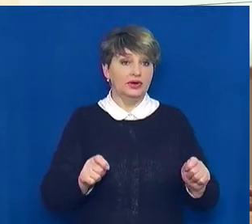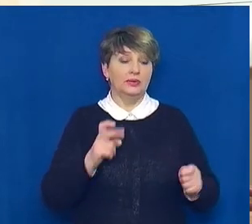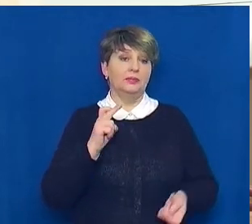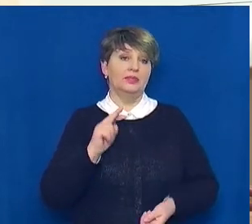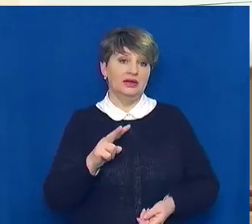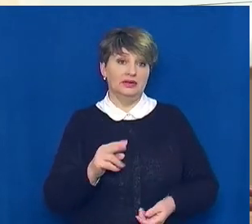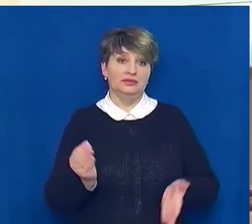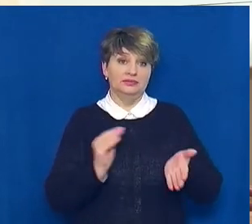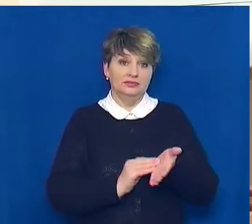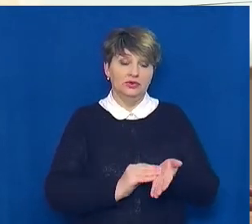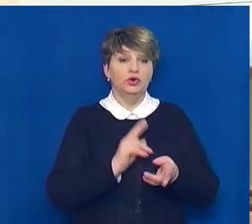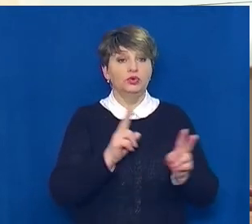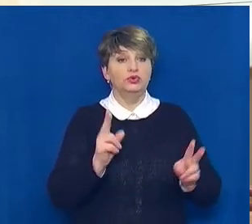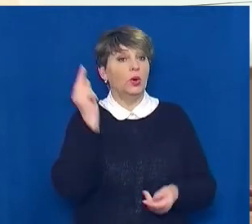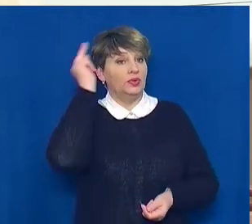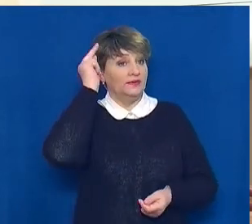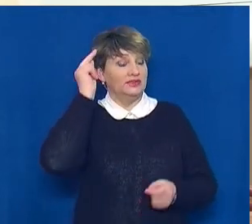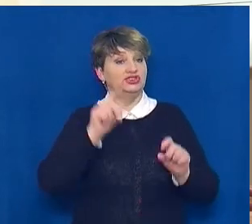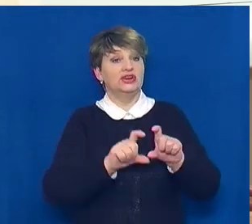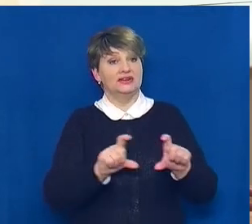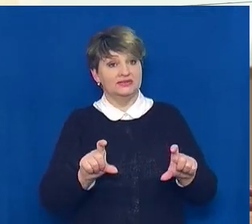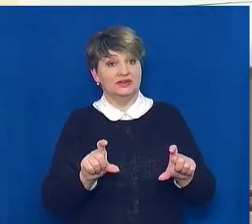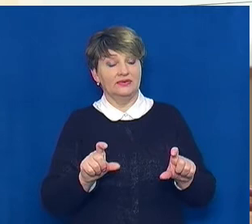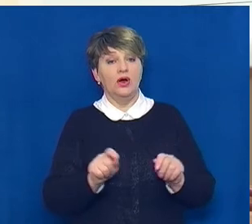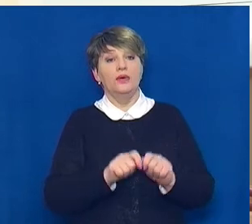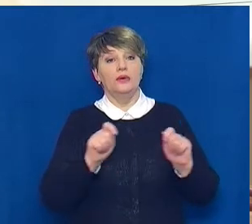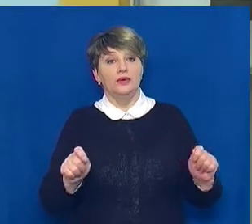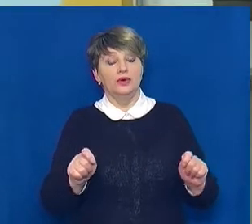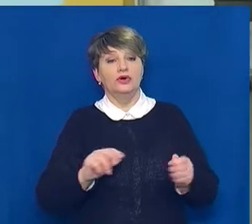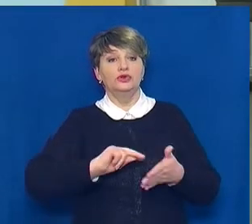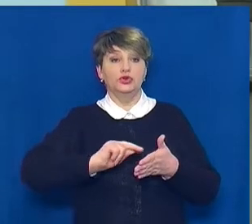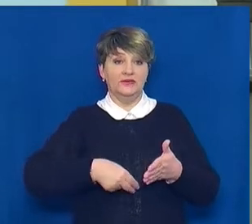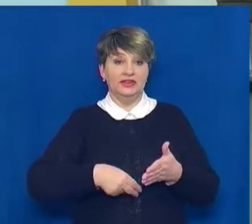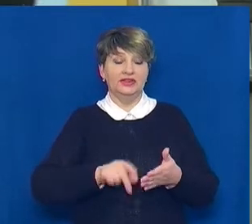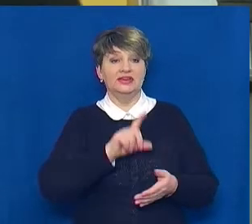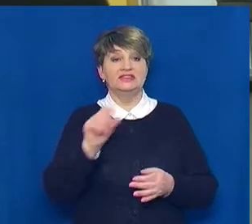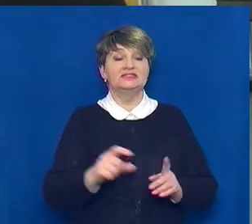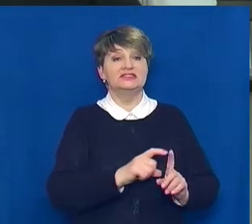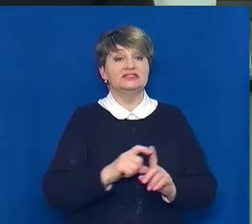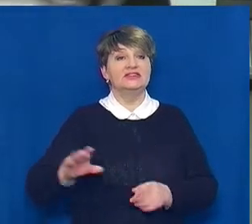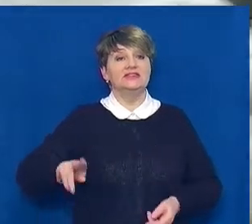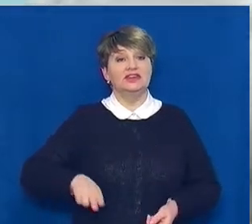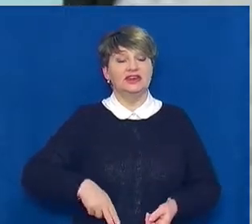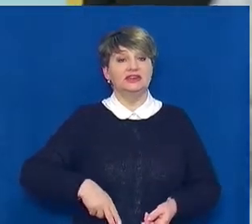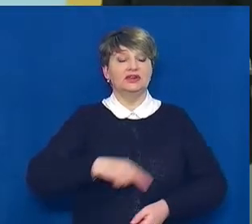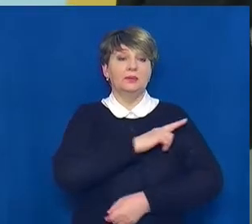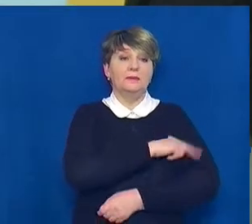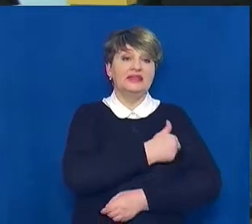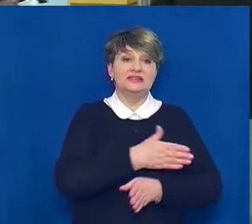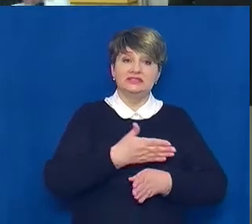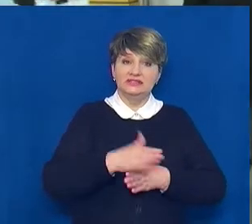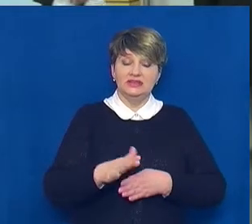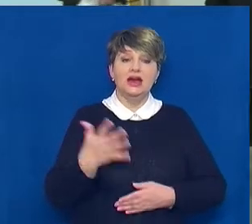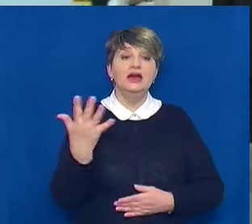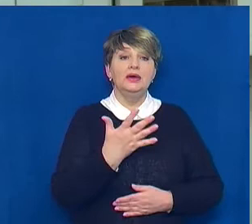ті, хто навчається у навчальних закладах, відкриваємо довідки. Зі слів заступника директора з медичної частини 5